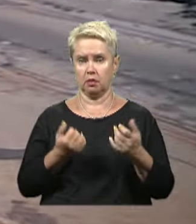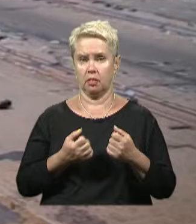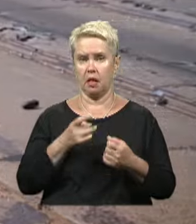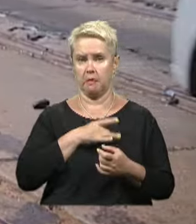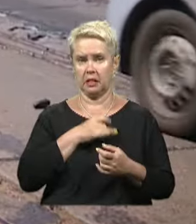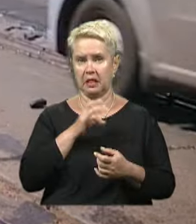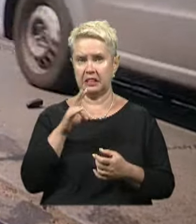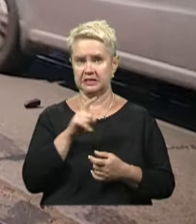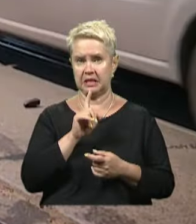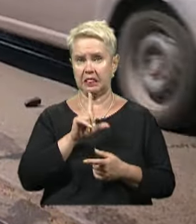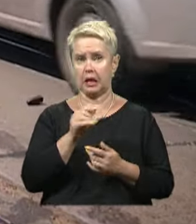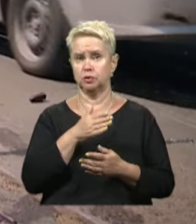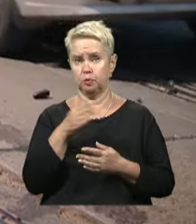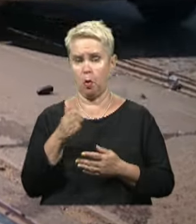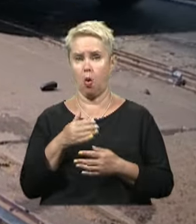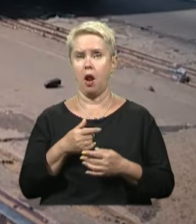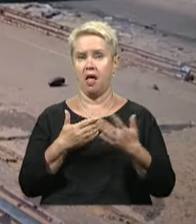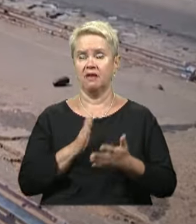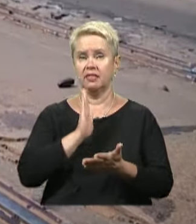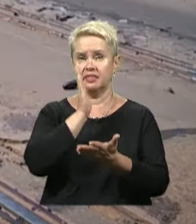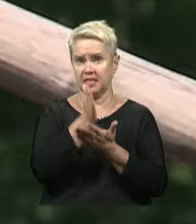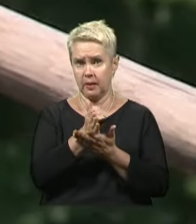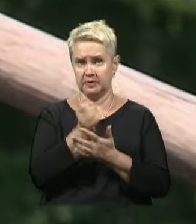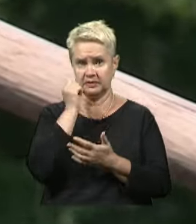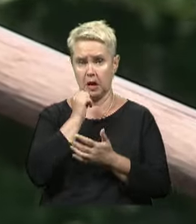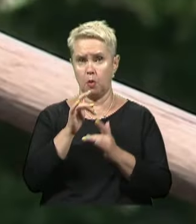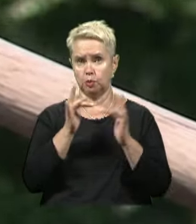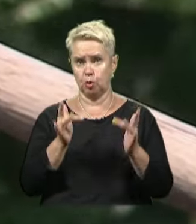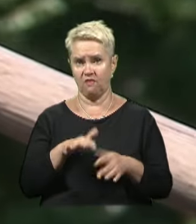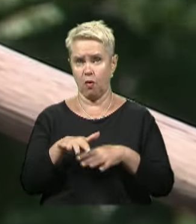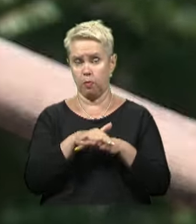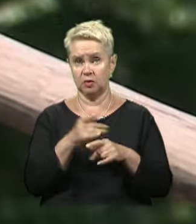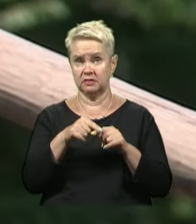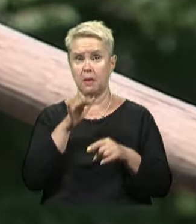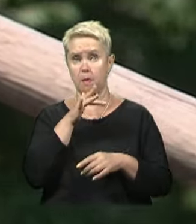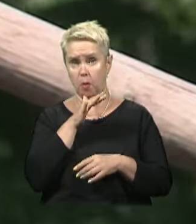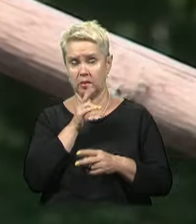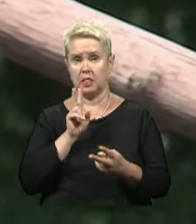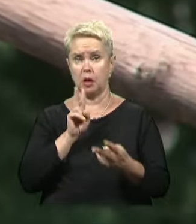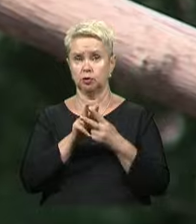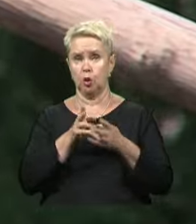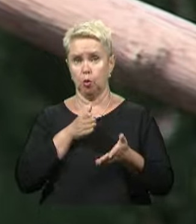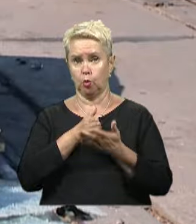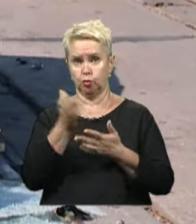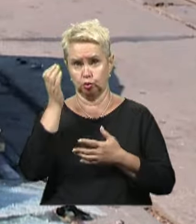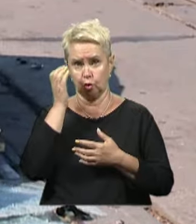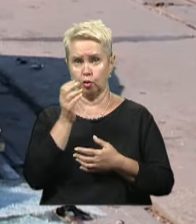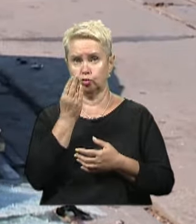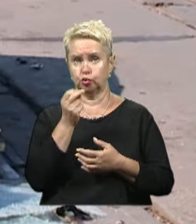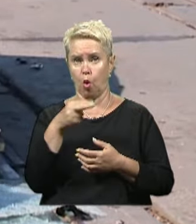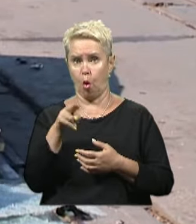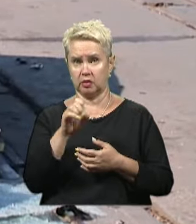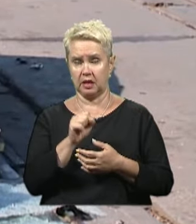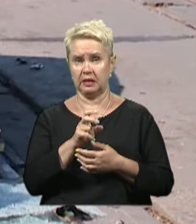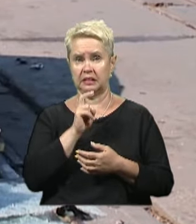білому Нісані їхав з боку лівого берега в напрямку Старомостової площі. У цей момент на зустріч рухалась чорна шкода. На